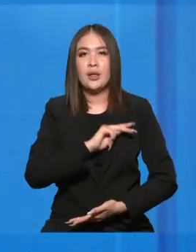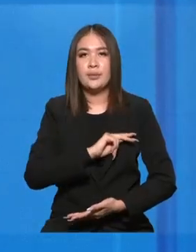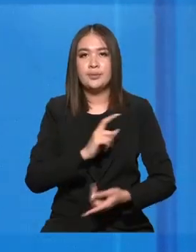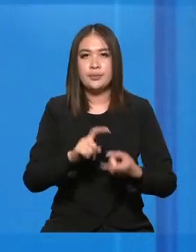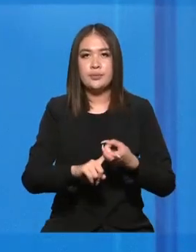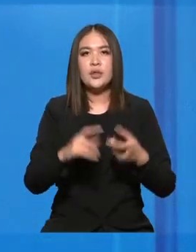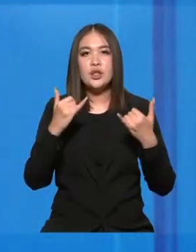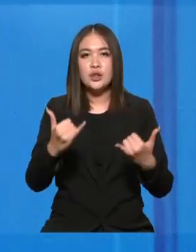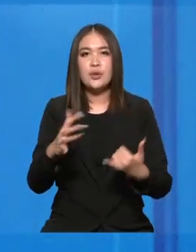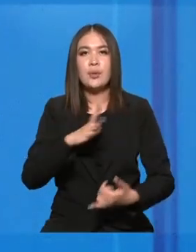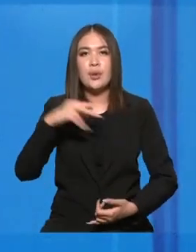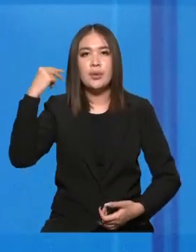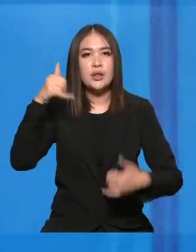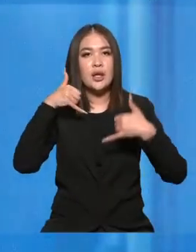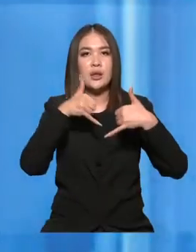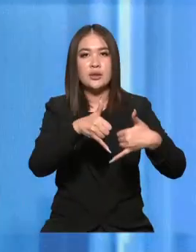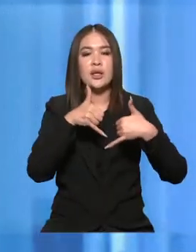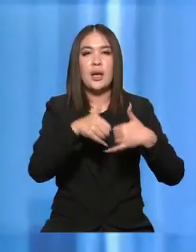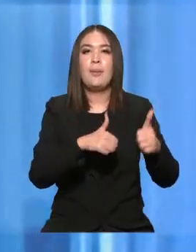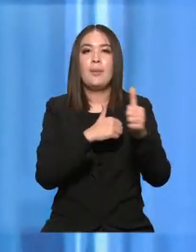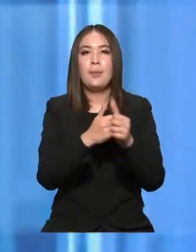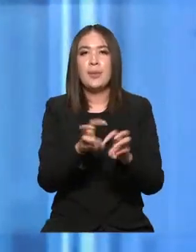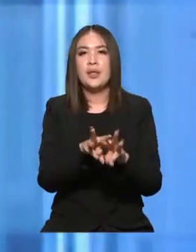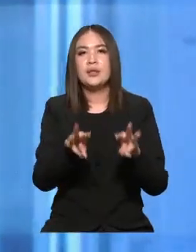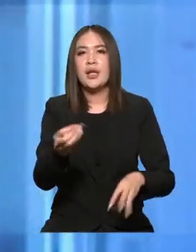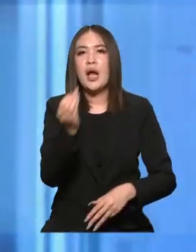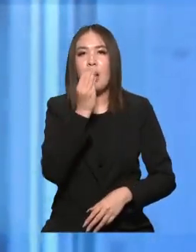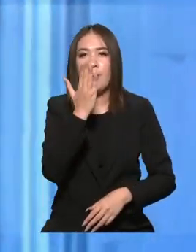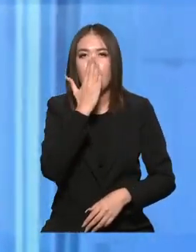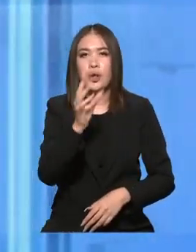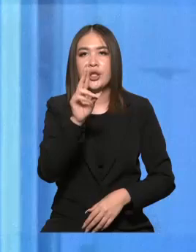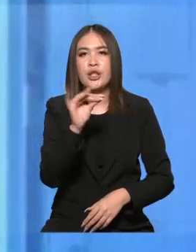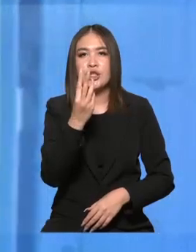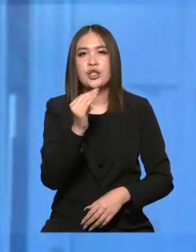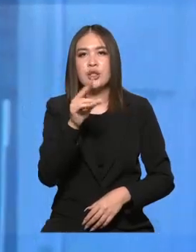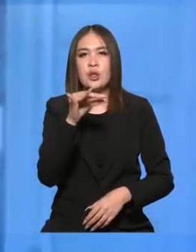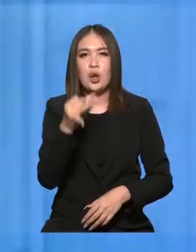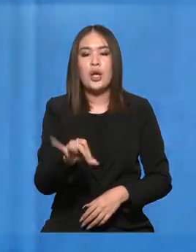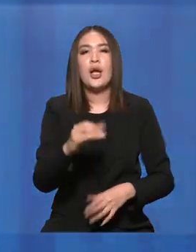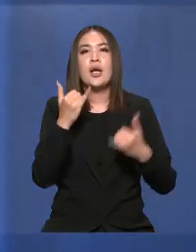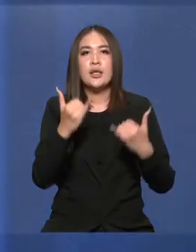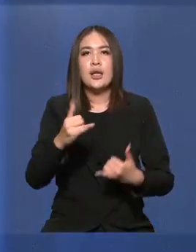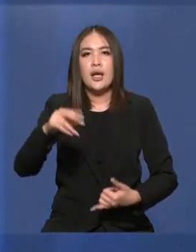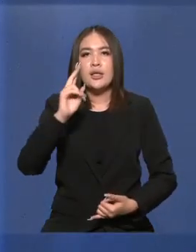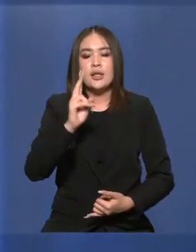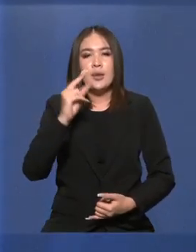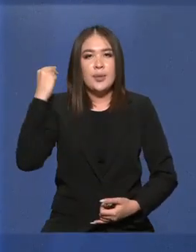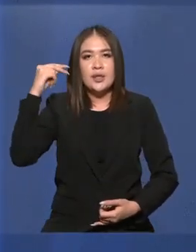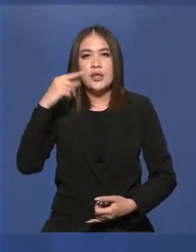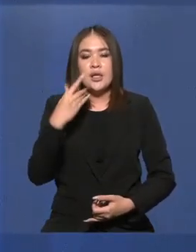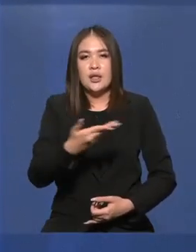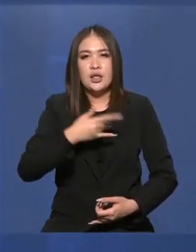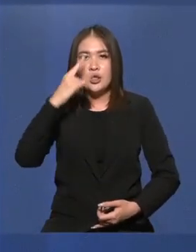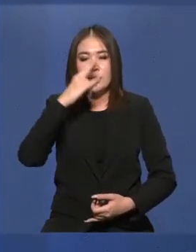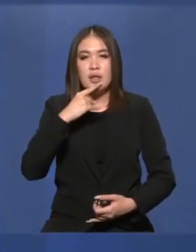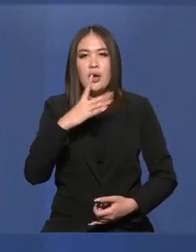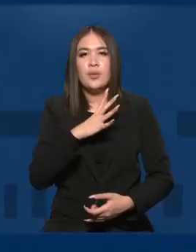И сегодня же президент провел телефонный разговор с премьер-министром Японии Фумео Кишидой. Касымжомар Токаев выразил слова солидарности японскому